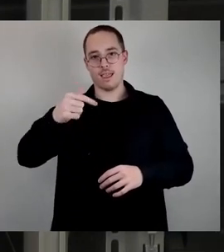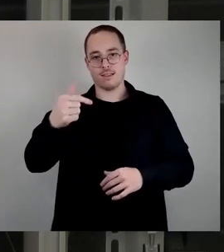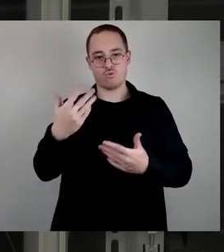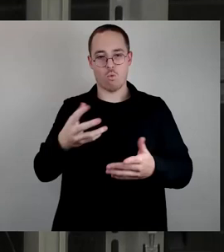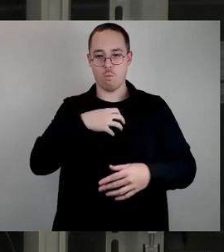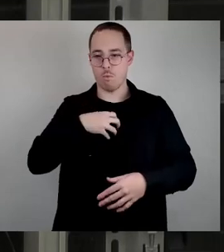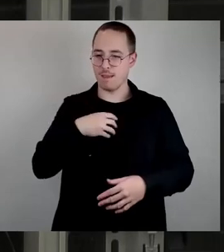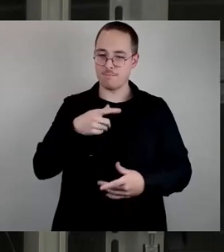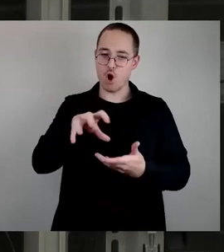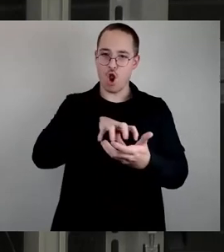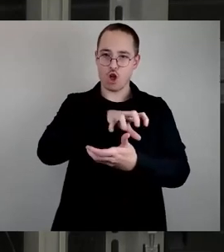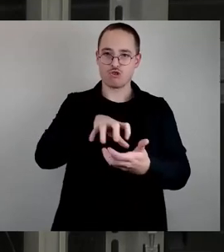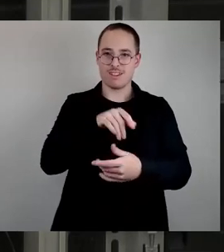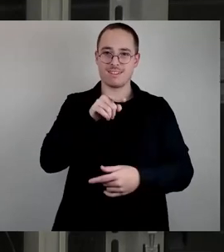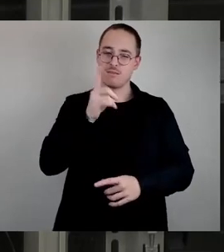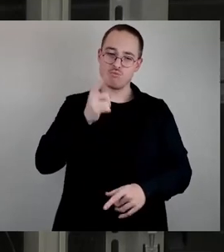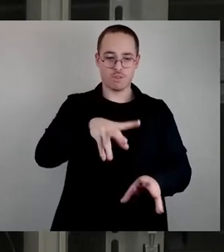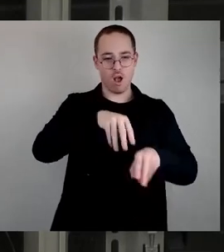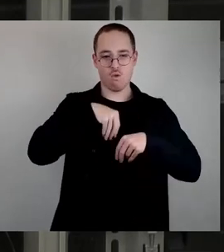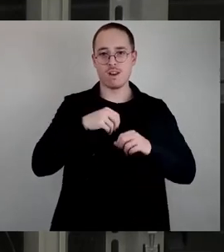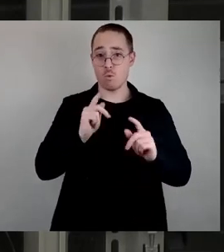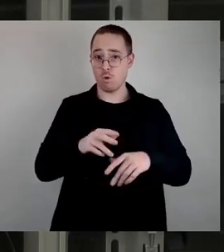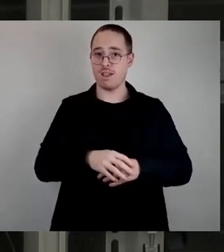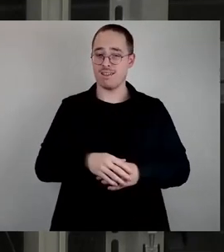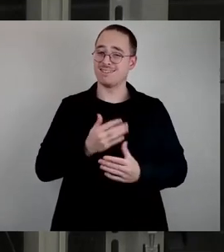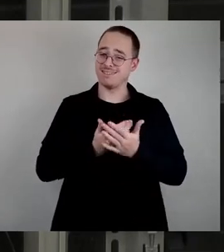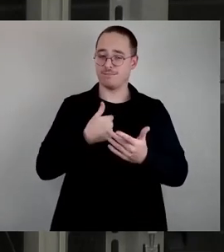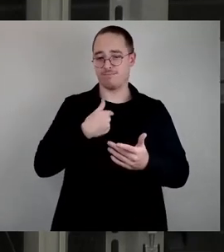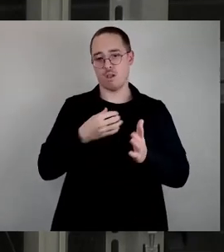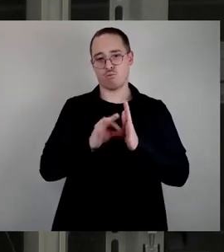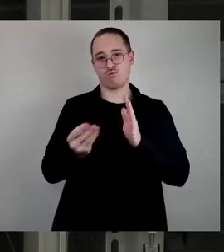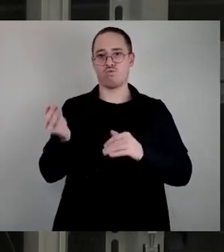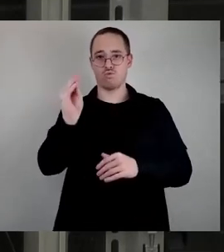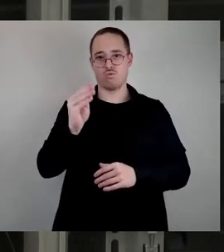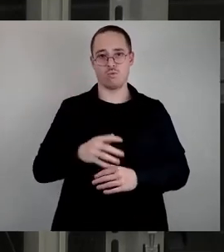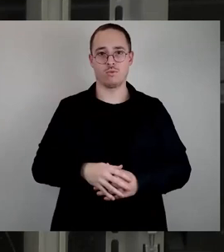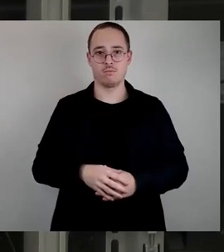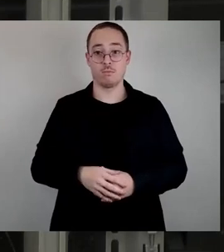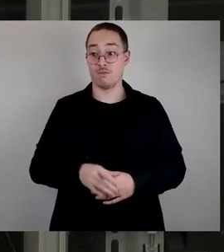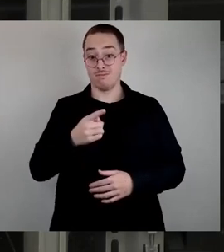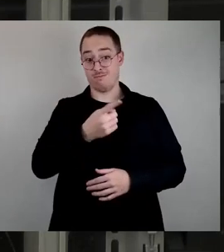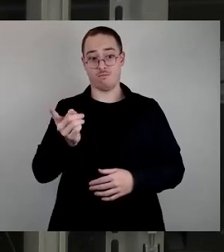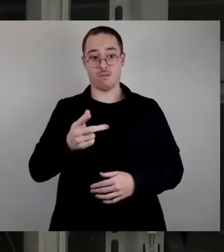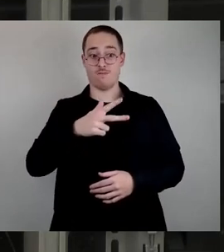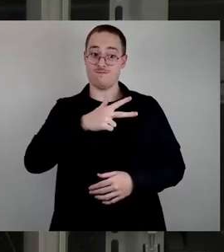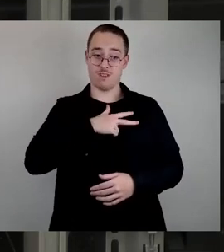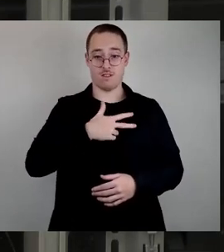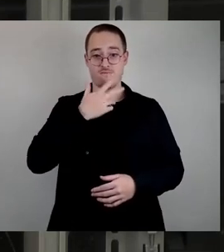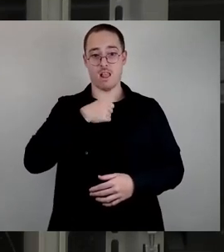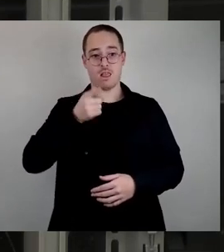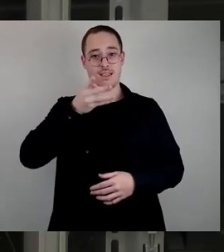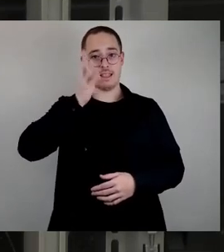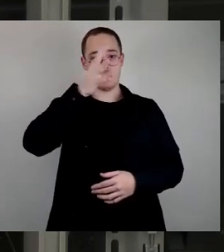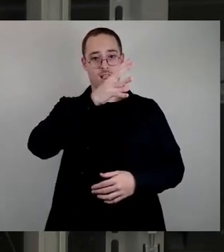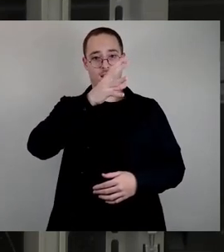kommen. Deshalb gibt es für uns diesen zusätzlichen Punkt. Und wenn Sie wirklich Schulplätze im Dresdner Norden sichern wollen, dann stimmen Sie